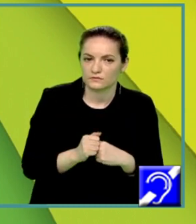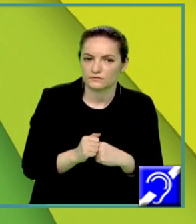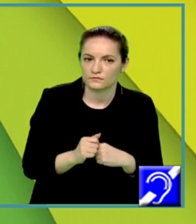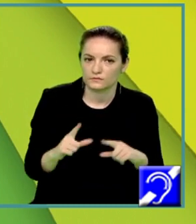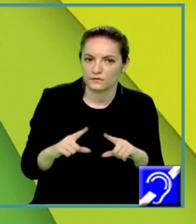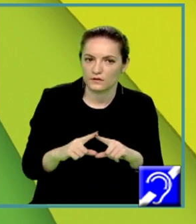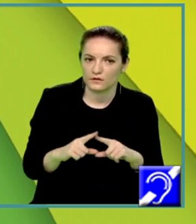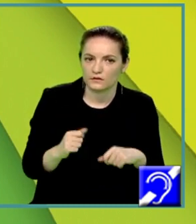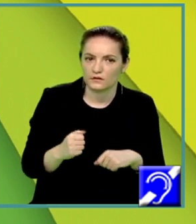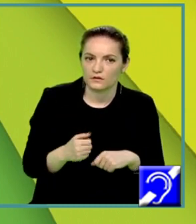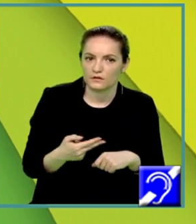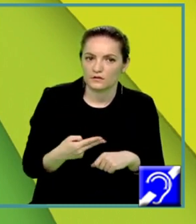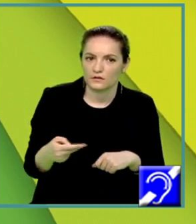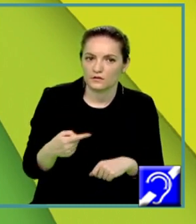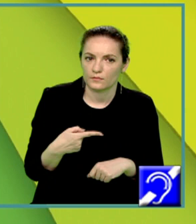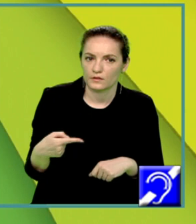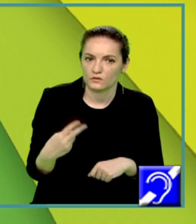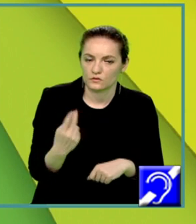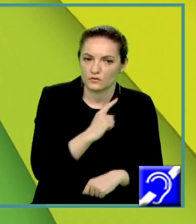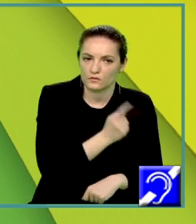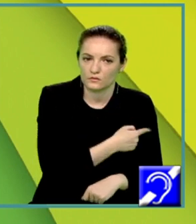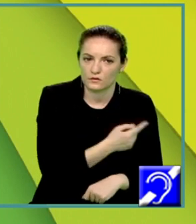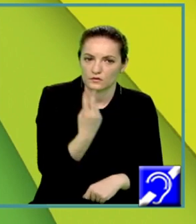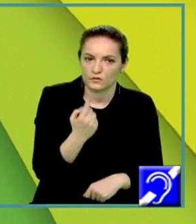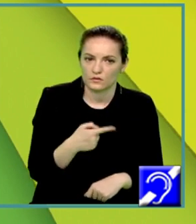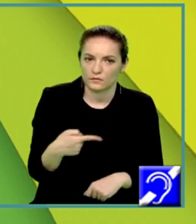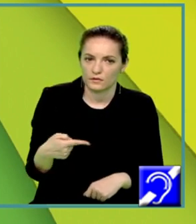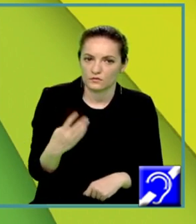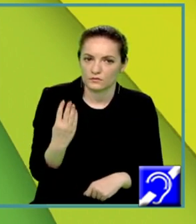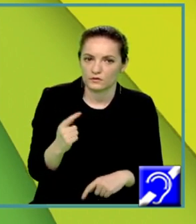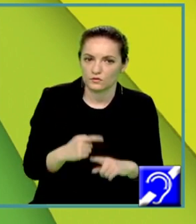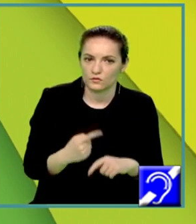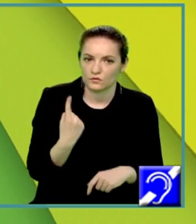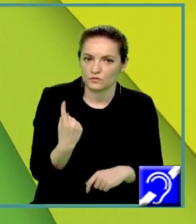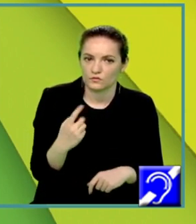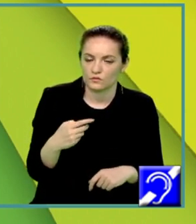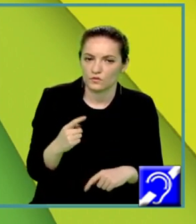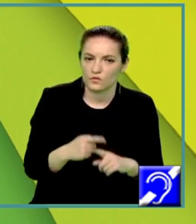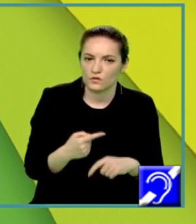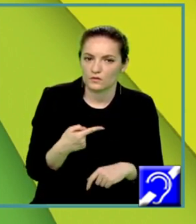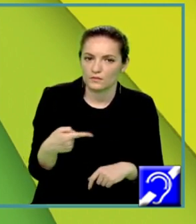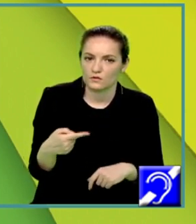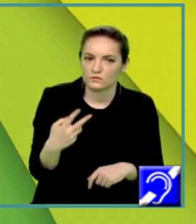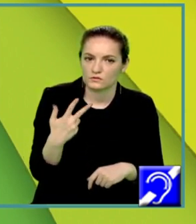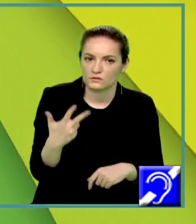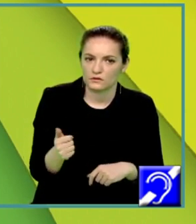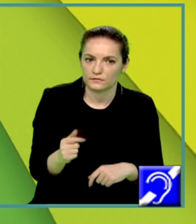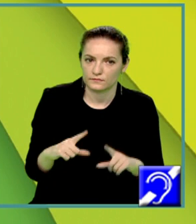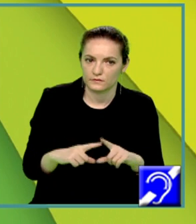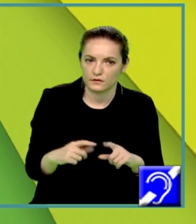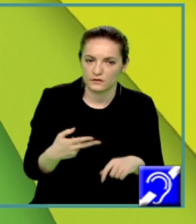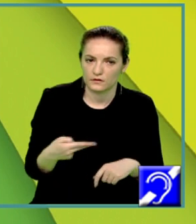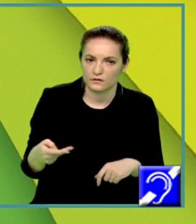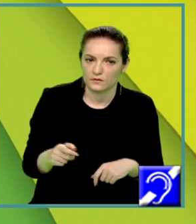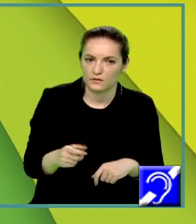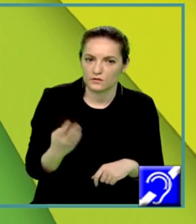delta va fi egal cu minus 2 totul la pătrat minus 4 ori 1 ori minus 3. Delta va